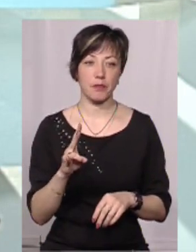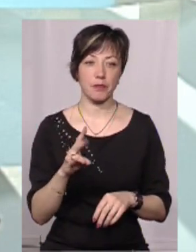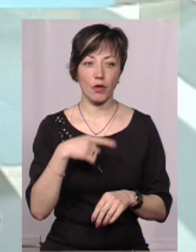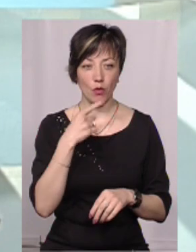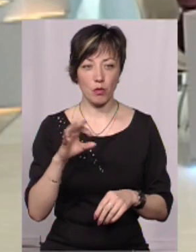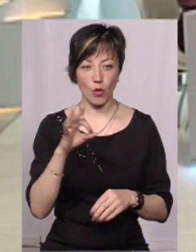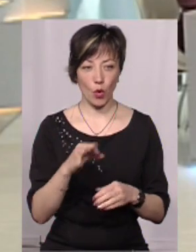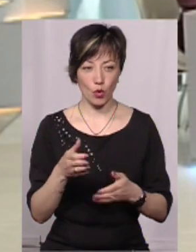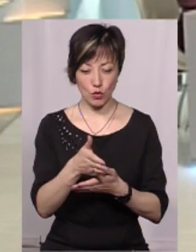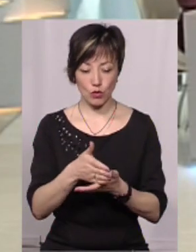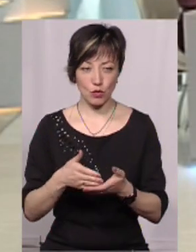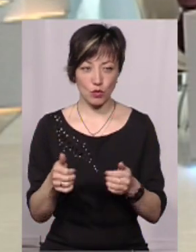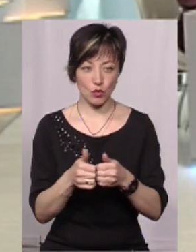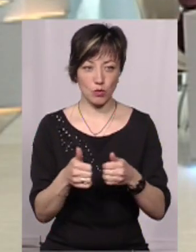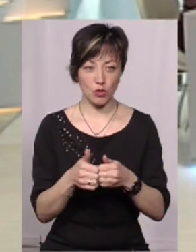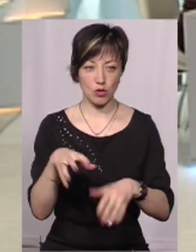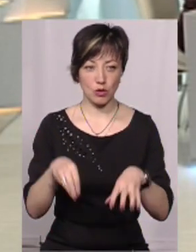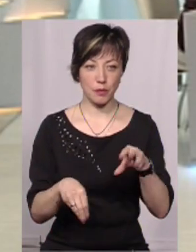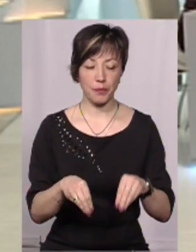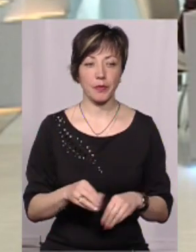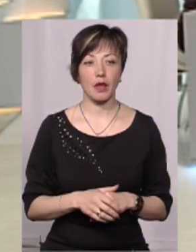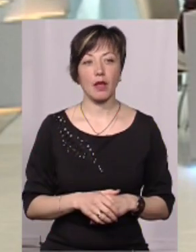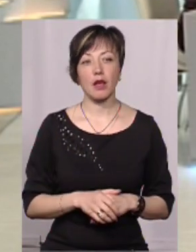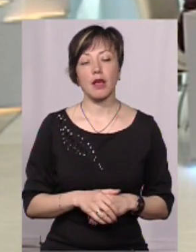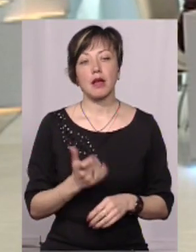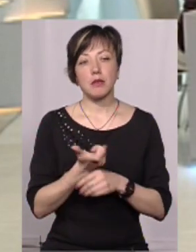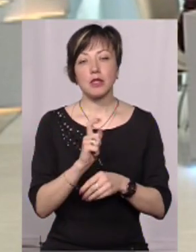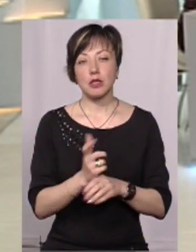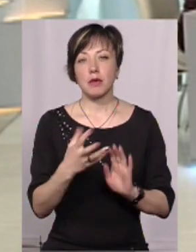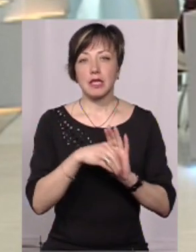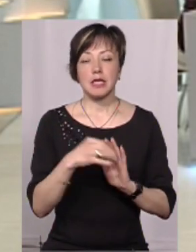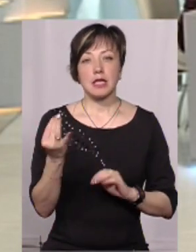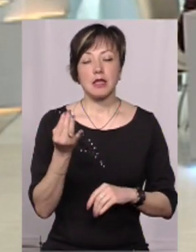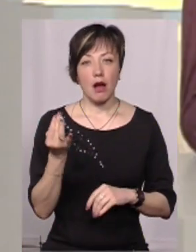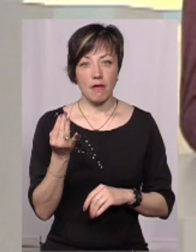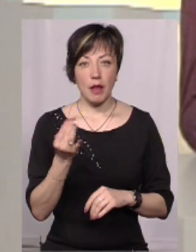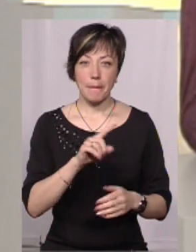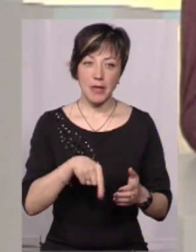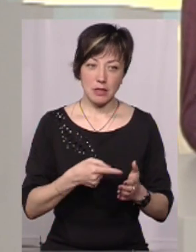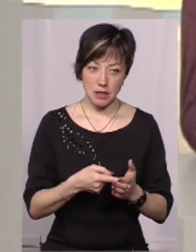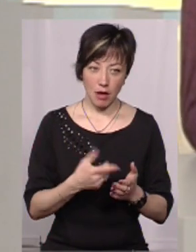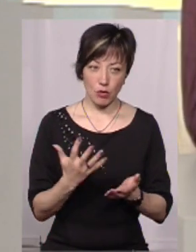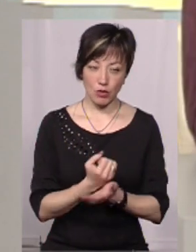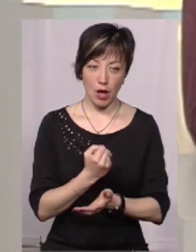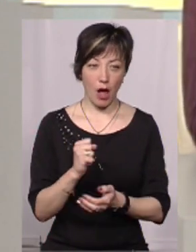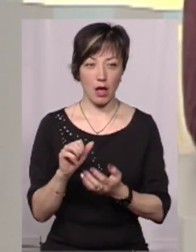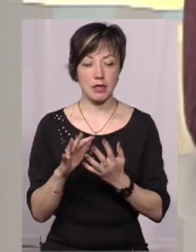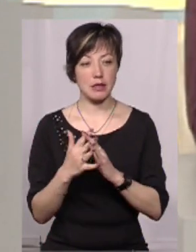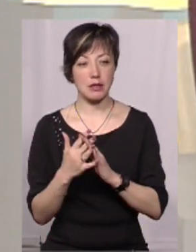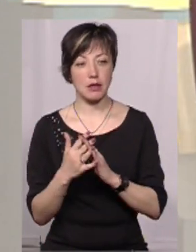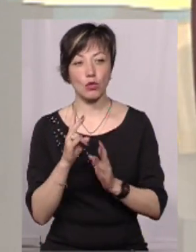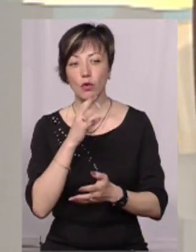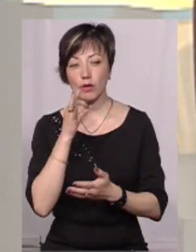якийсь тільки про саміжні межі. І з того, що ми почули, більшого приєднання зацікавлені міста виходить. А